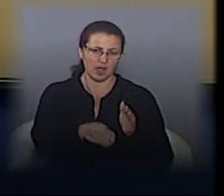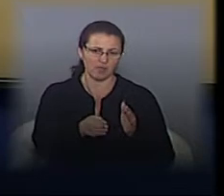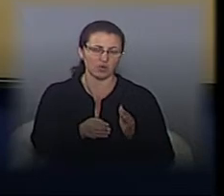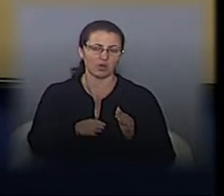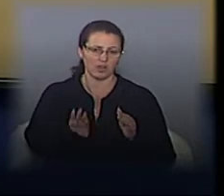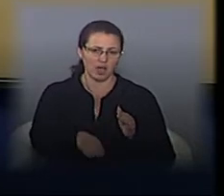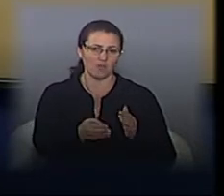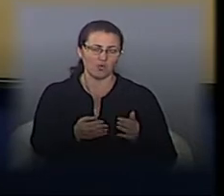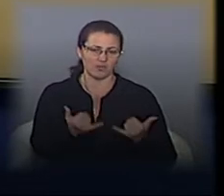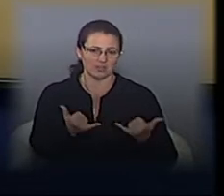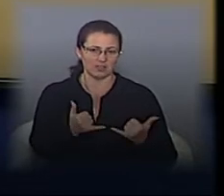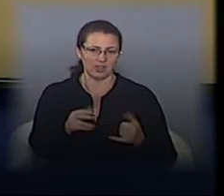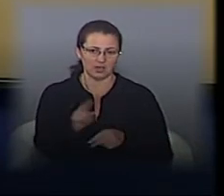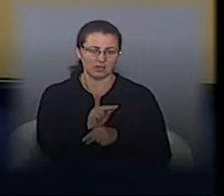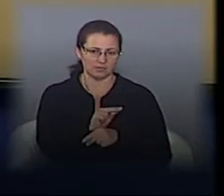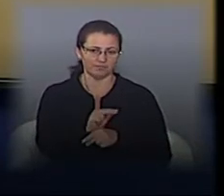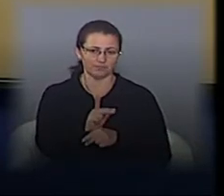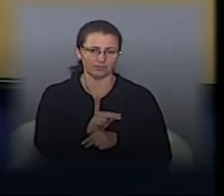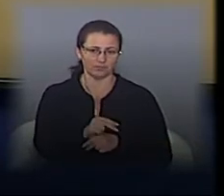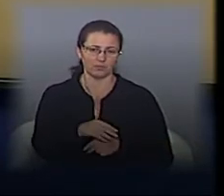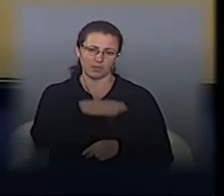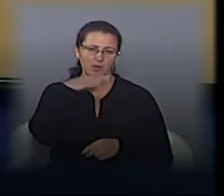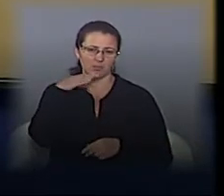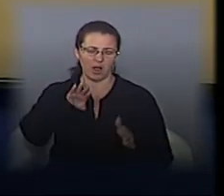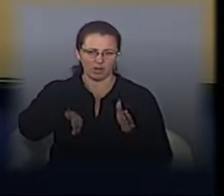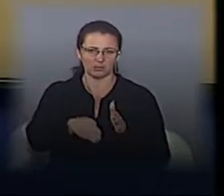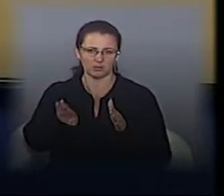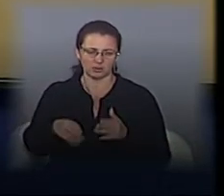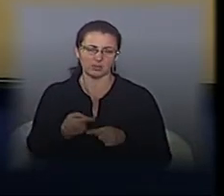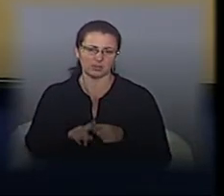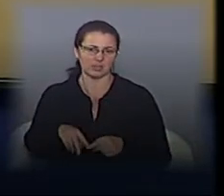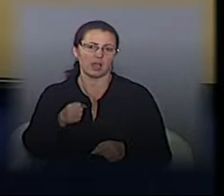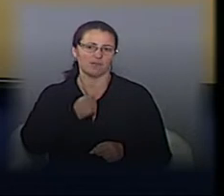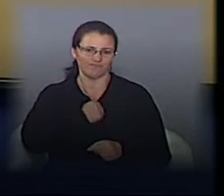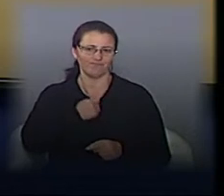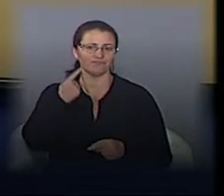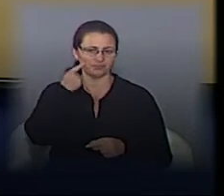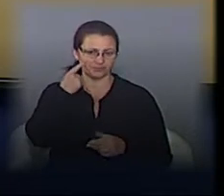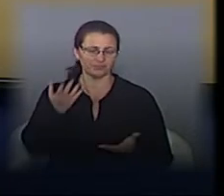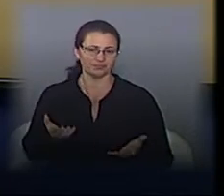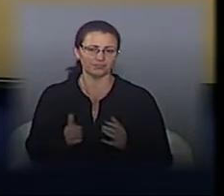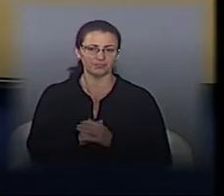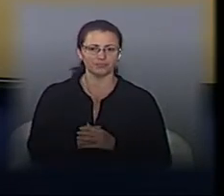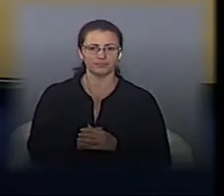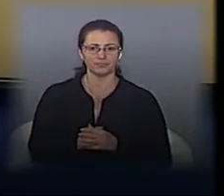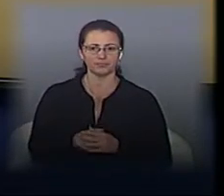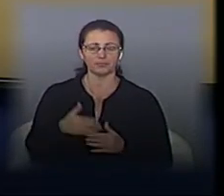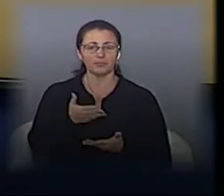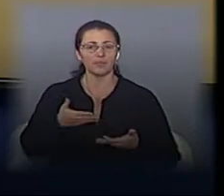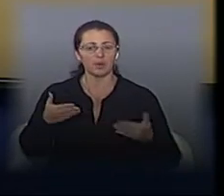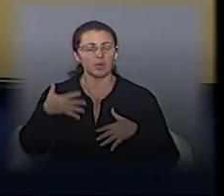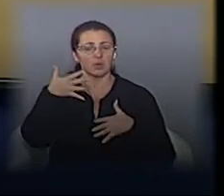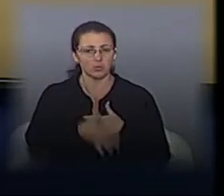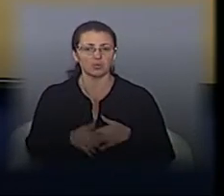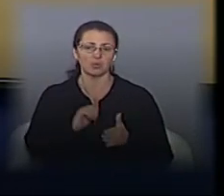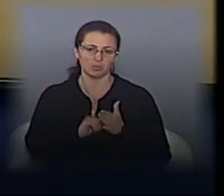ямкості, тому що іншого виходу немає. Дійсно, багато у нас вибоїн, і це є прикро. Але ми розуміємо причини